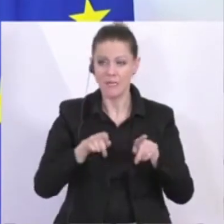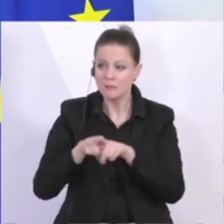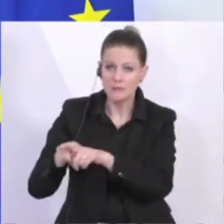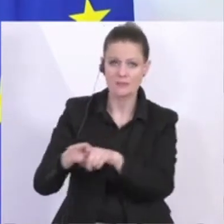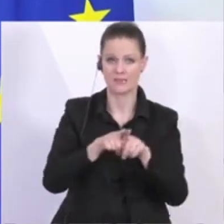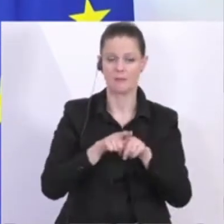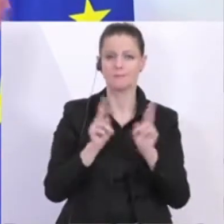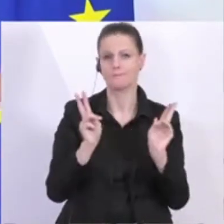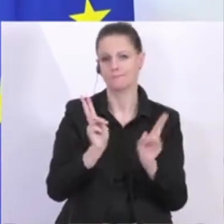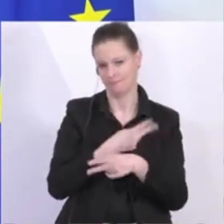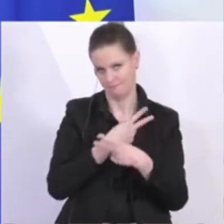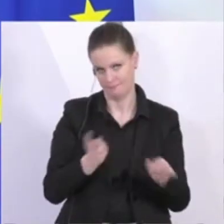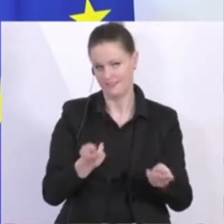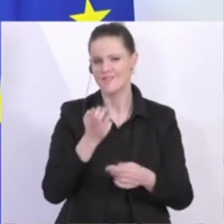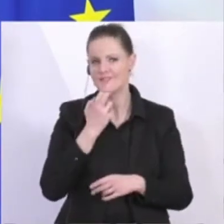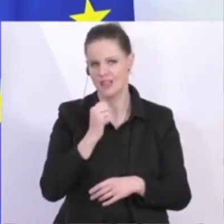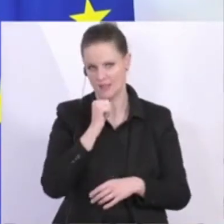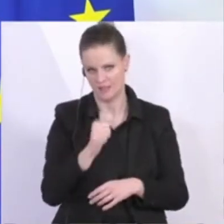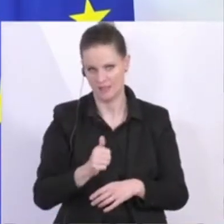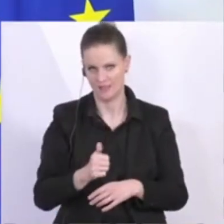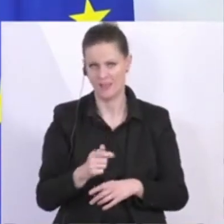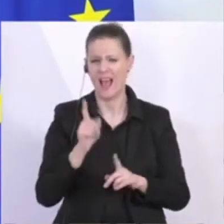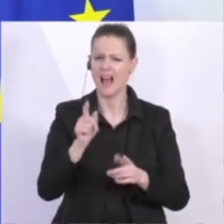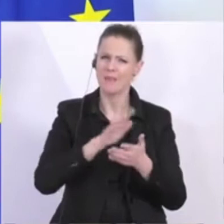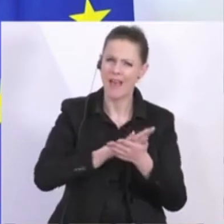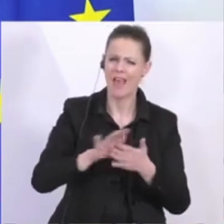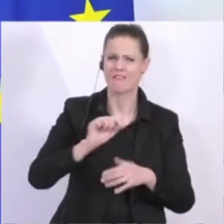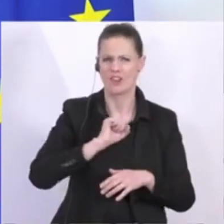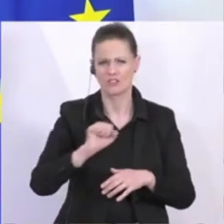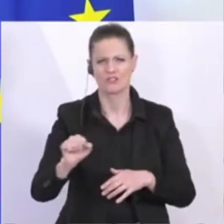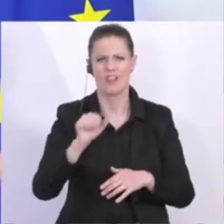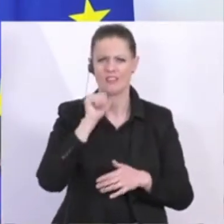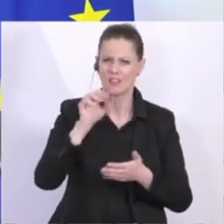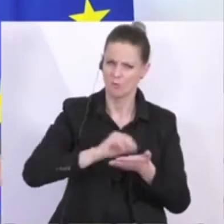wollen. Das soll aber alles möglichst unbürokratisch und rasch geschehen.